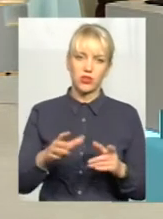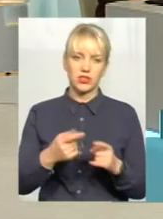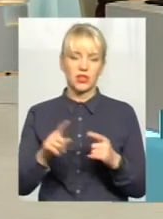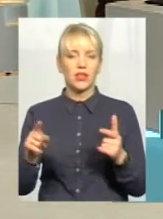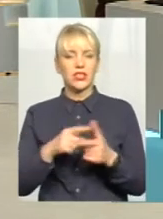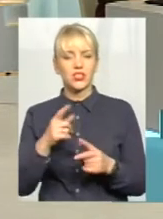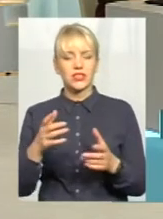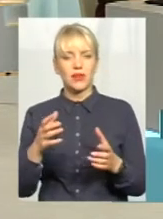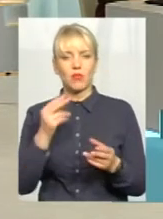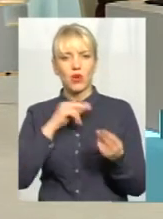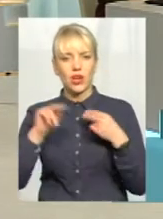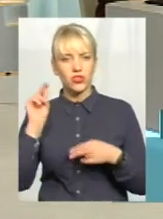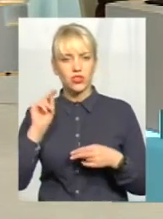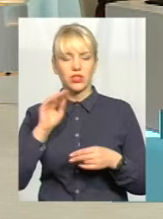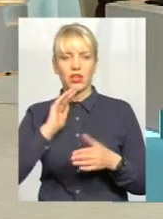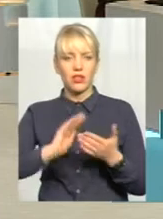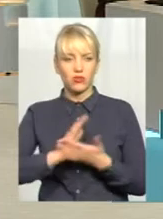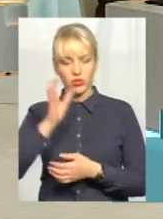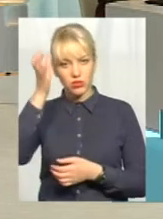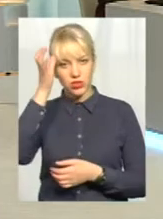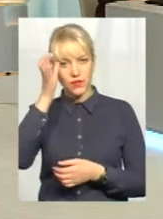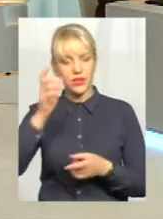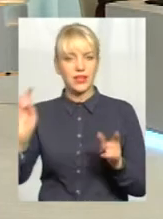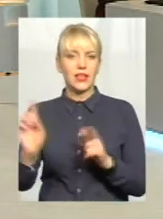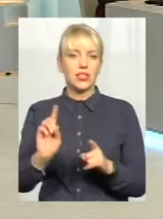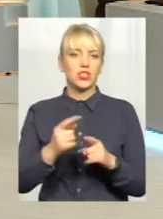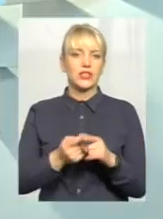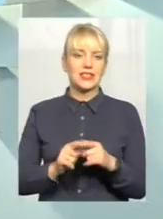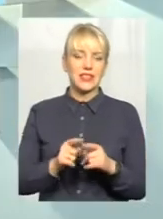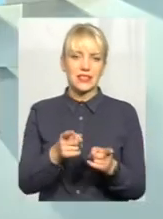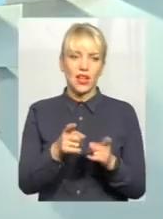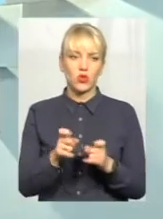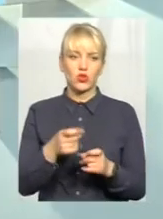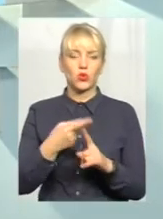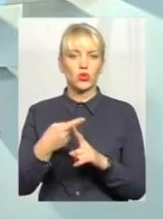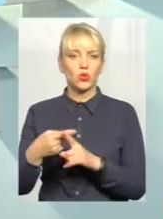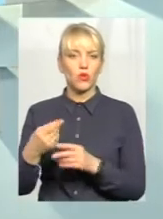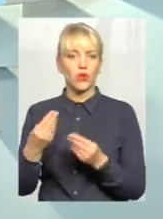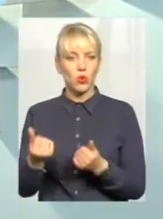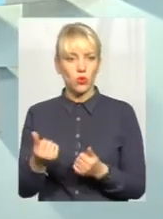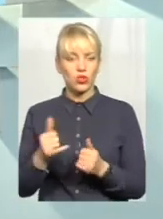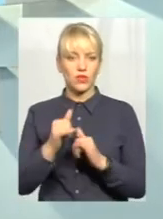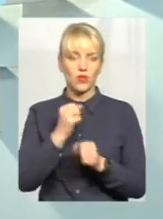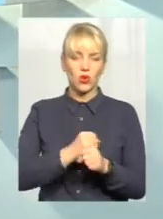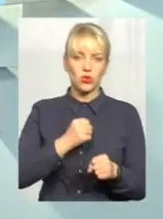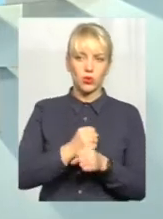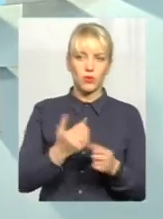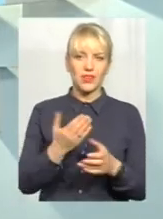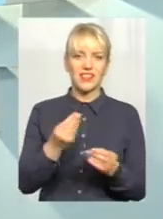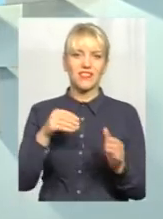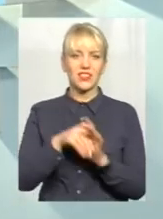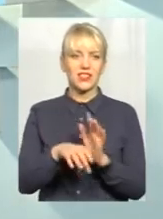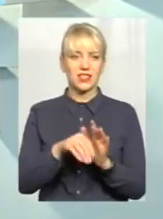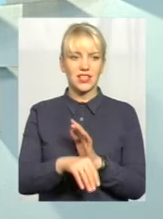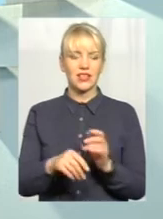покращення якості освіти, чи це залучення додаткових коштів і розробка якихось інвестиційних